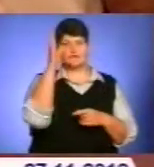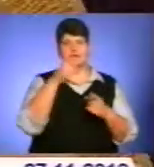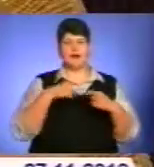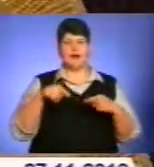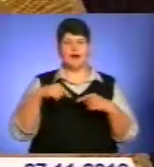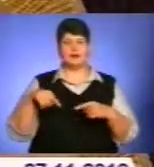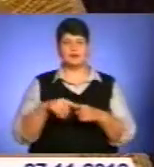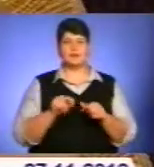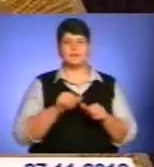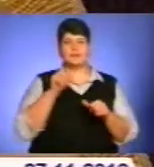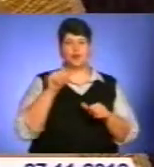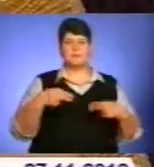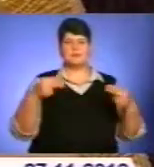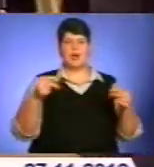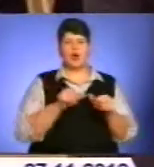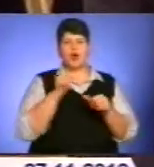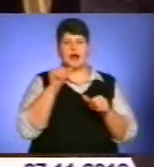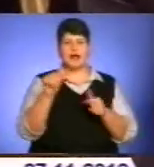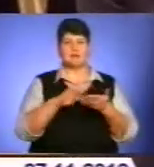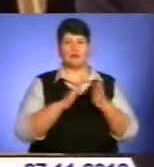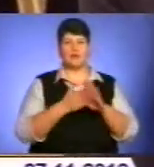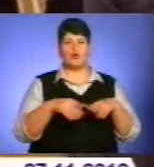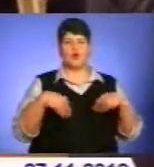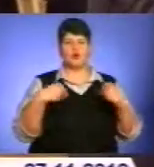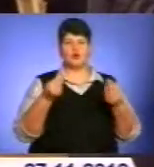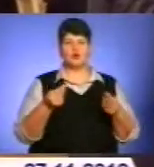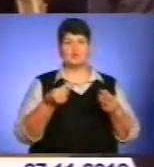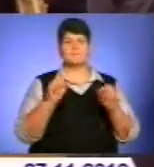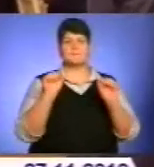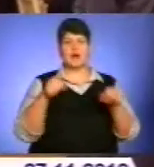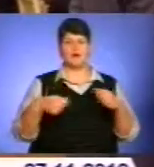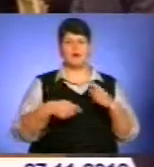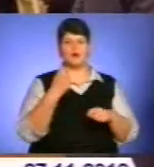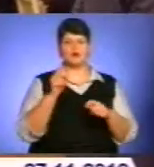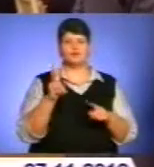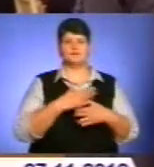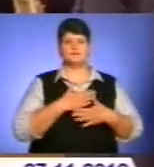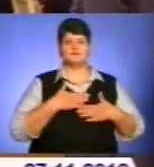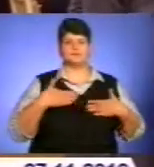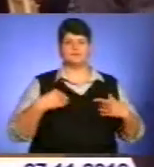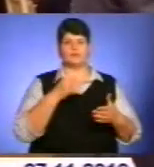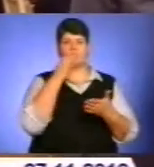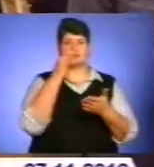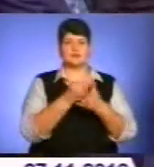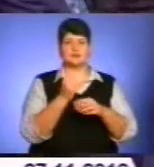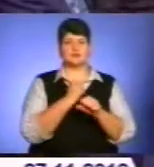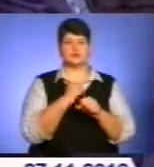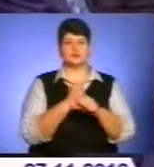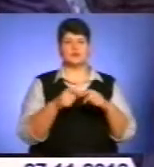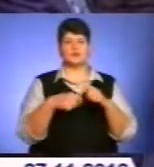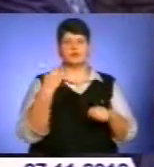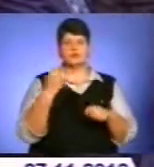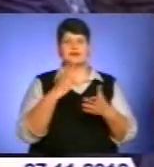представники обох країн підписали окремий договір про видачу правопорушників, які намагаються ухилитися від відповідальності за вчинені злочини і